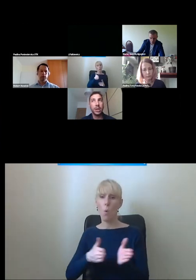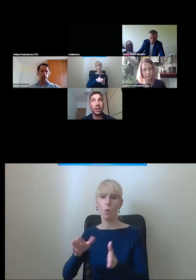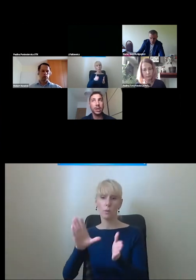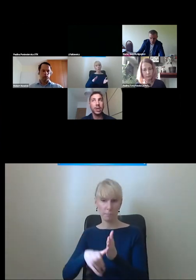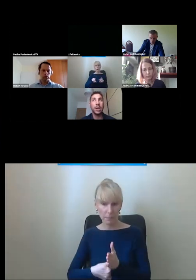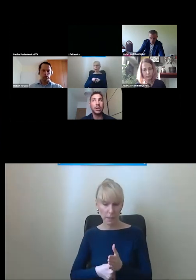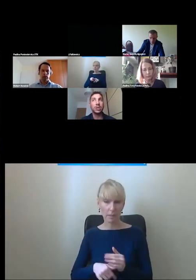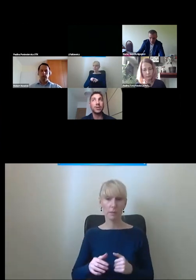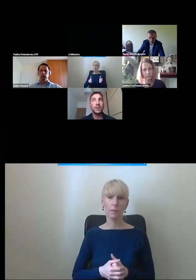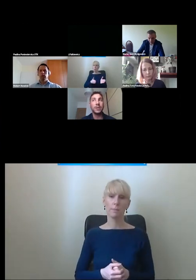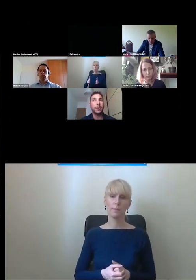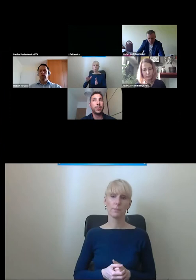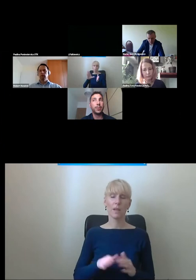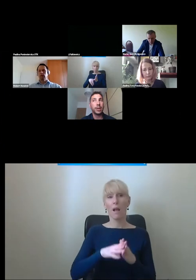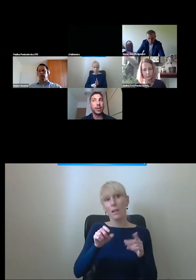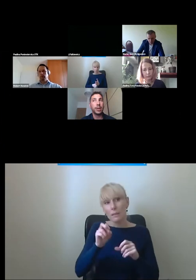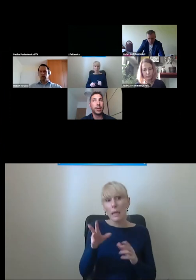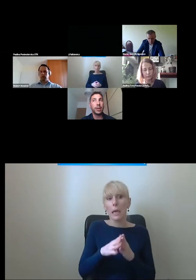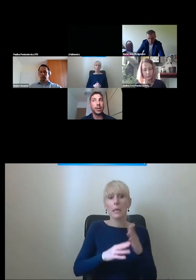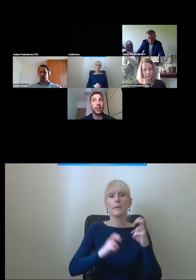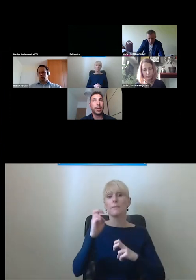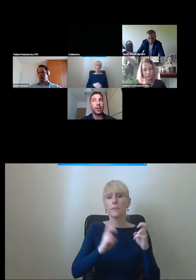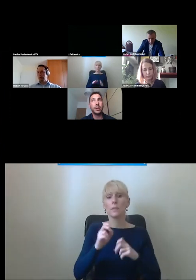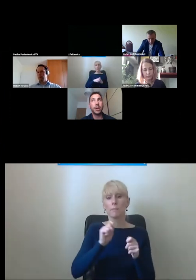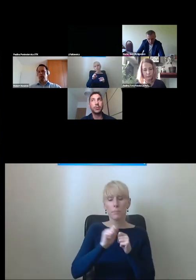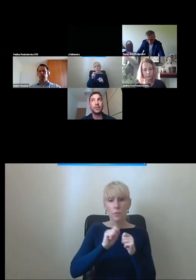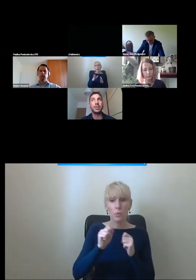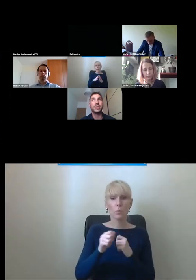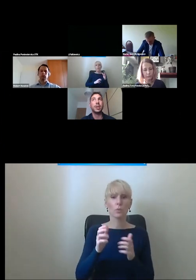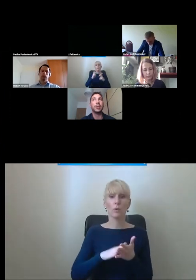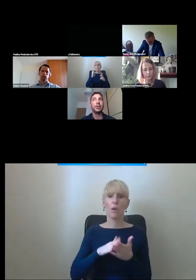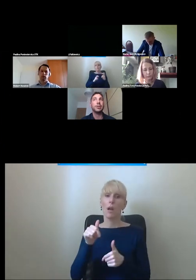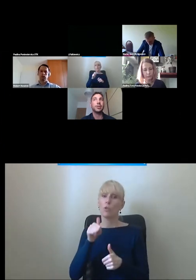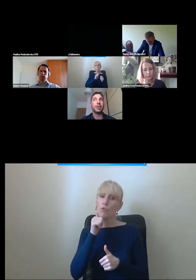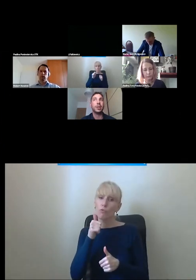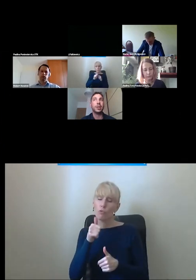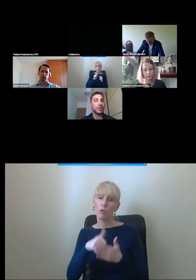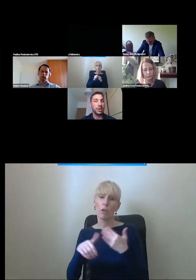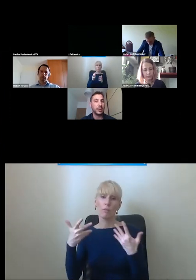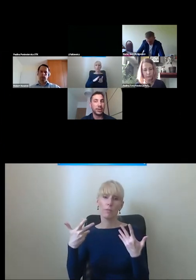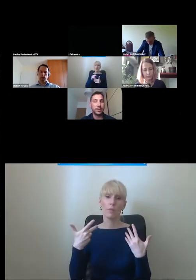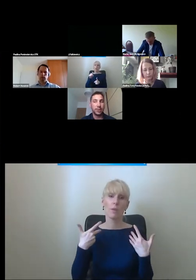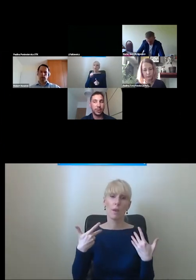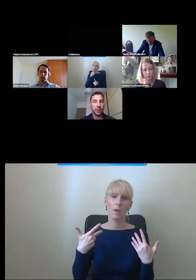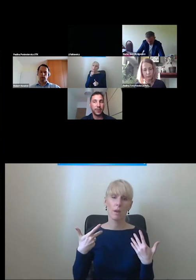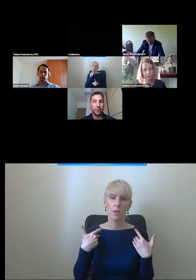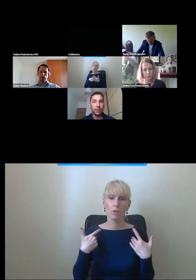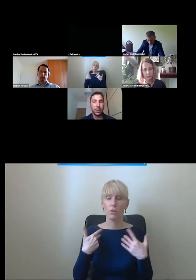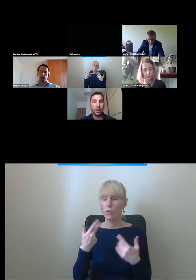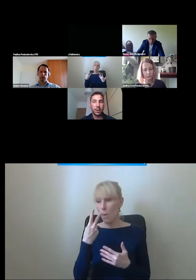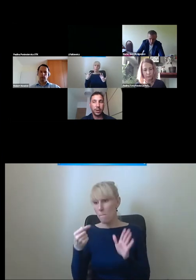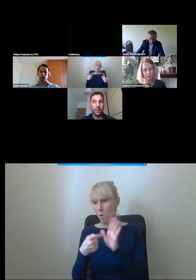czysto miejskiej. Rzeczywiście windy potrafią się psuć i bardzo zmieniają doświadczenie codziennego korzystania z miasta przez